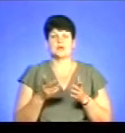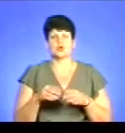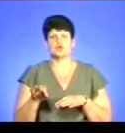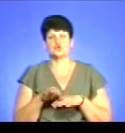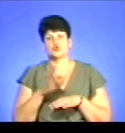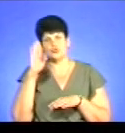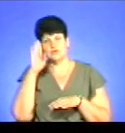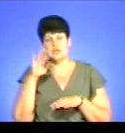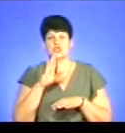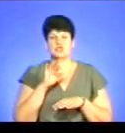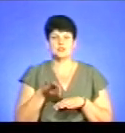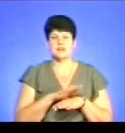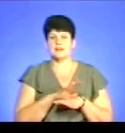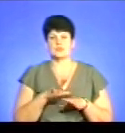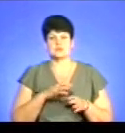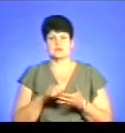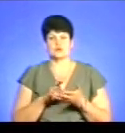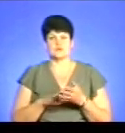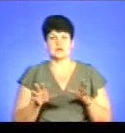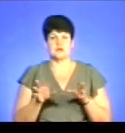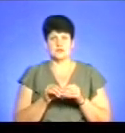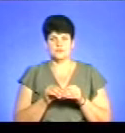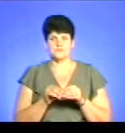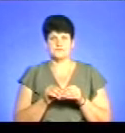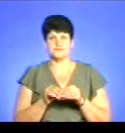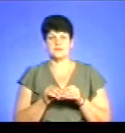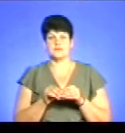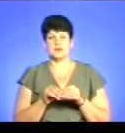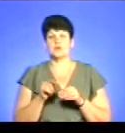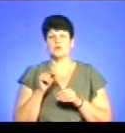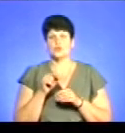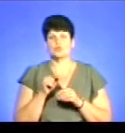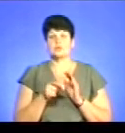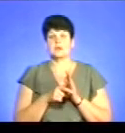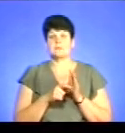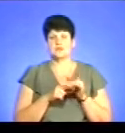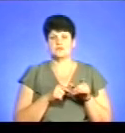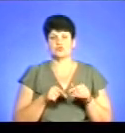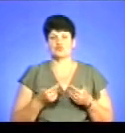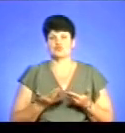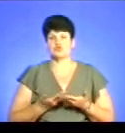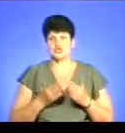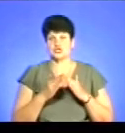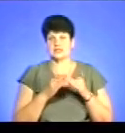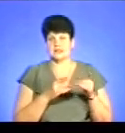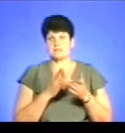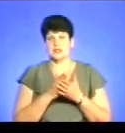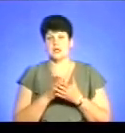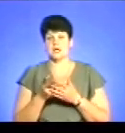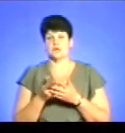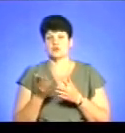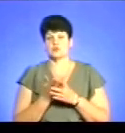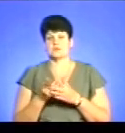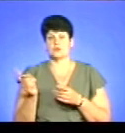і жінка були зареєстровані разом. І на тому приміщенні, і на тому житлі мали там і там субсидію.